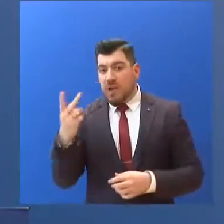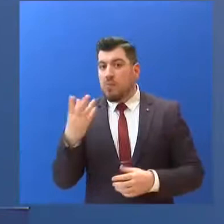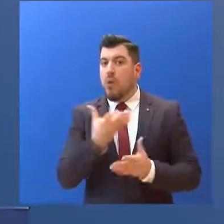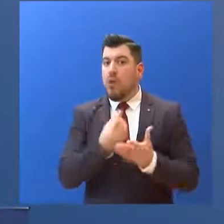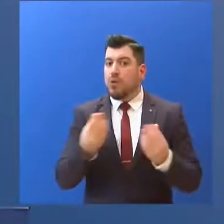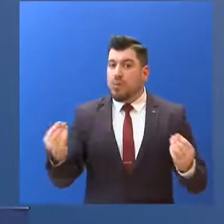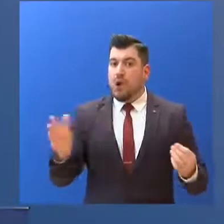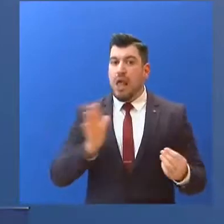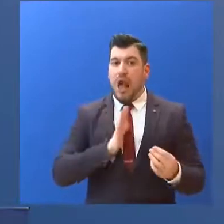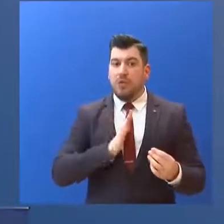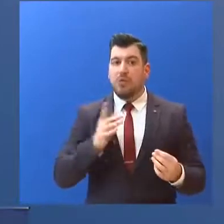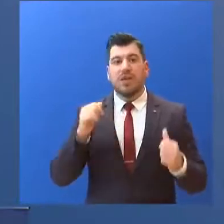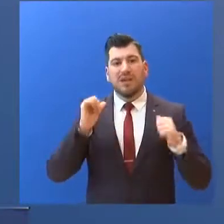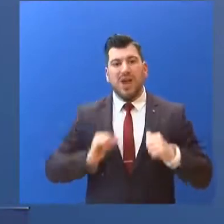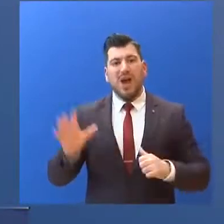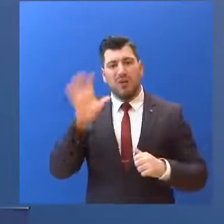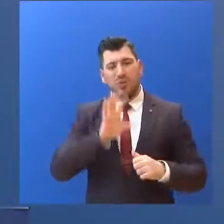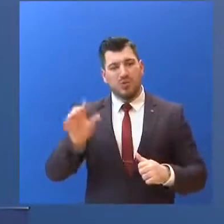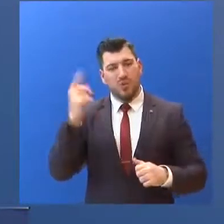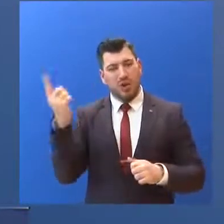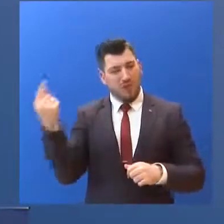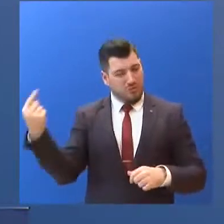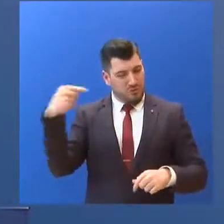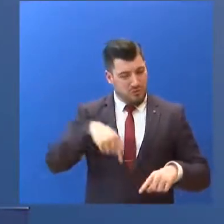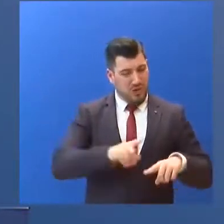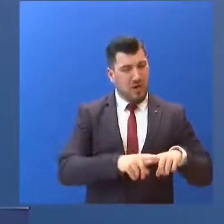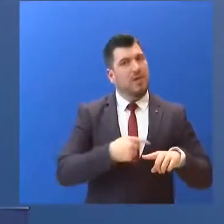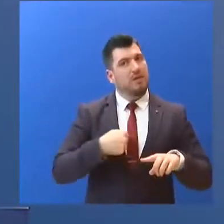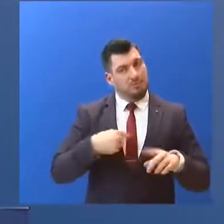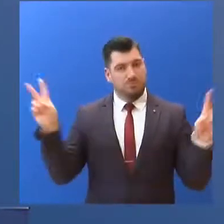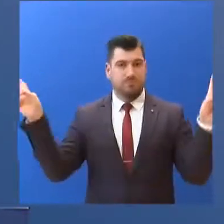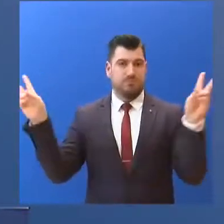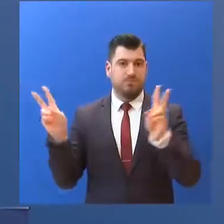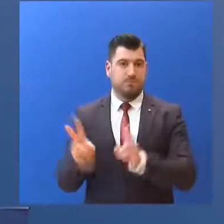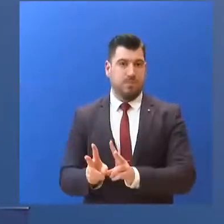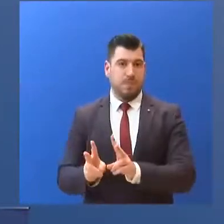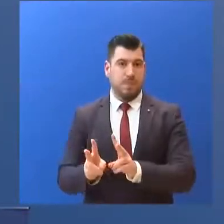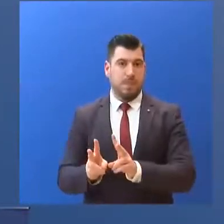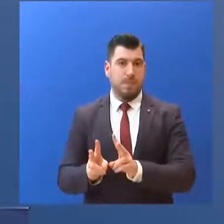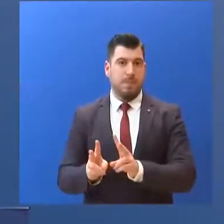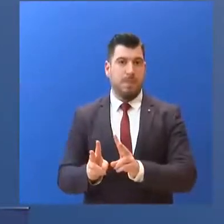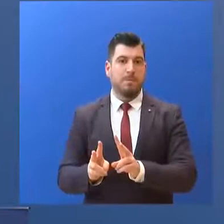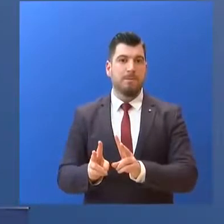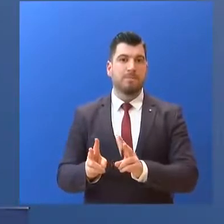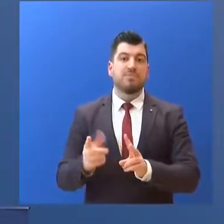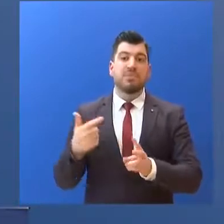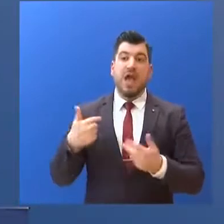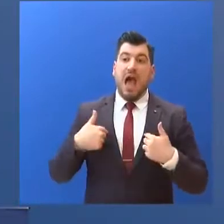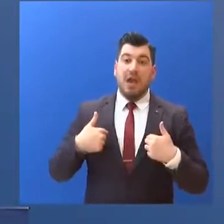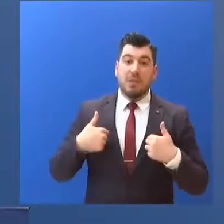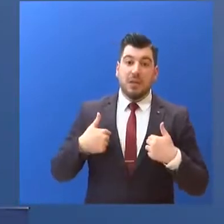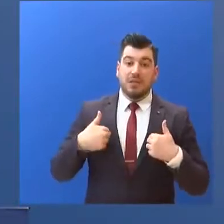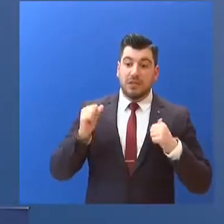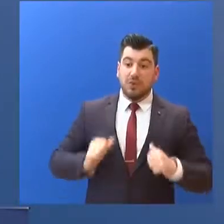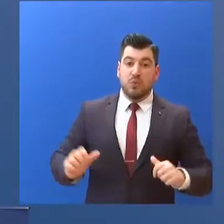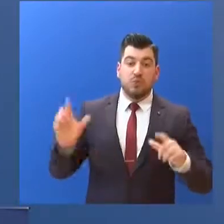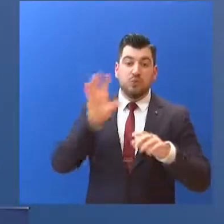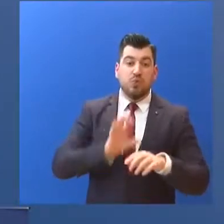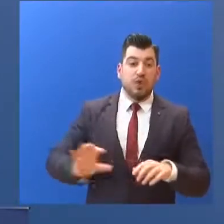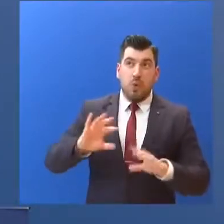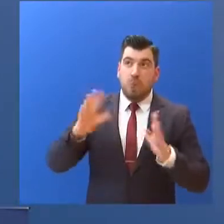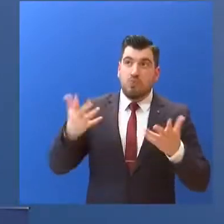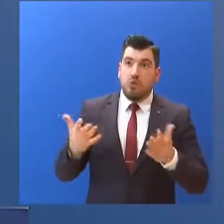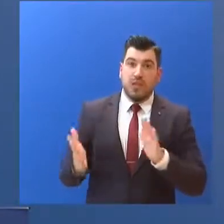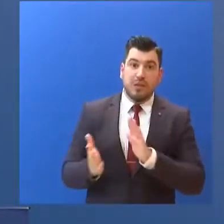διάστημα... ή οποιαδήποτε άλλη επαγγελματική δραστηριότητα. Αυτό θα εξαρτηθεί από το επόμενο χρονικό διάστημα... πώς θα μπορέσουμε να